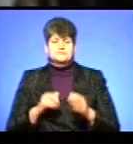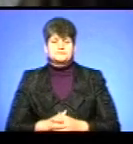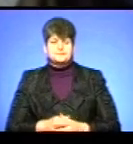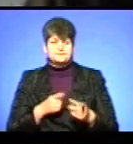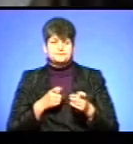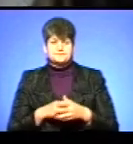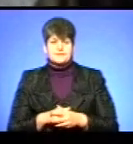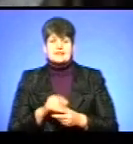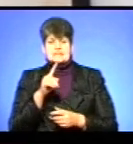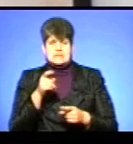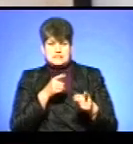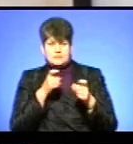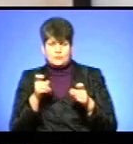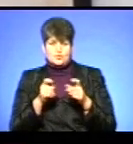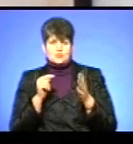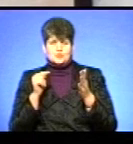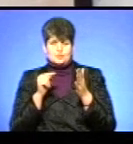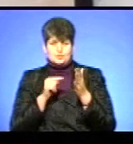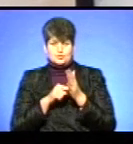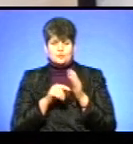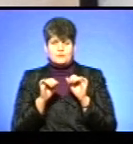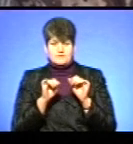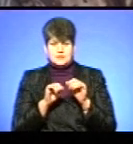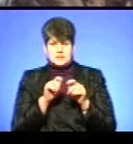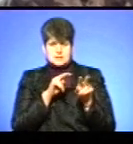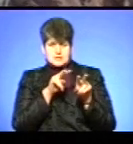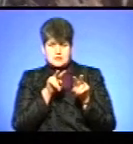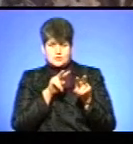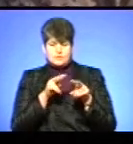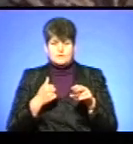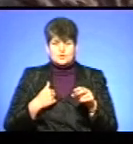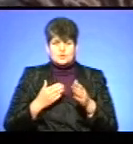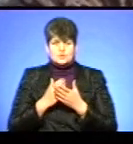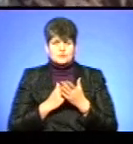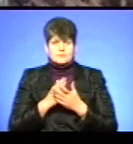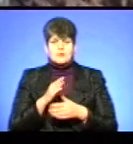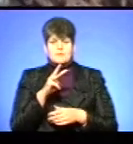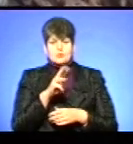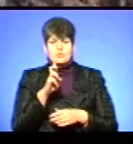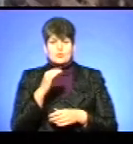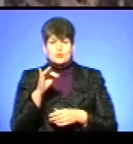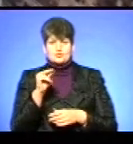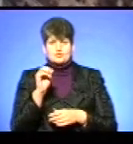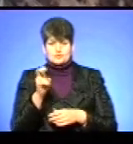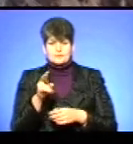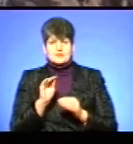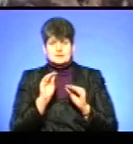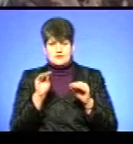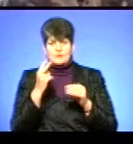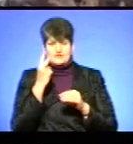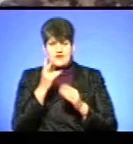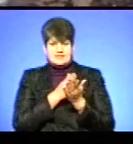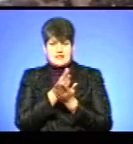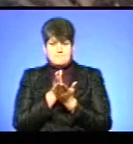За стрільбою з пункту дистанційного управління слідкує військовослужбовець Микола Бойчук. нас виставляється два напрямки.